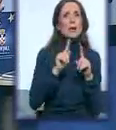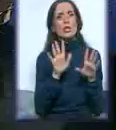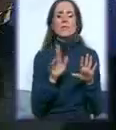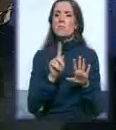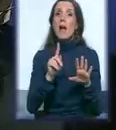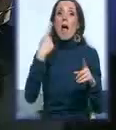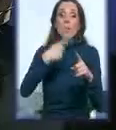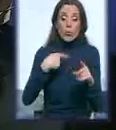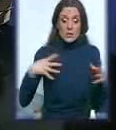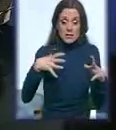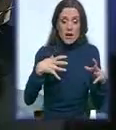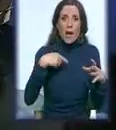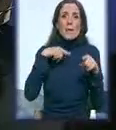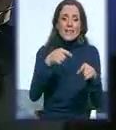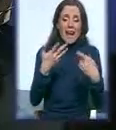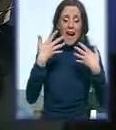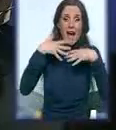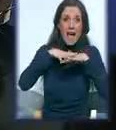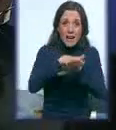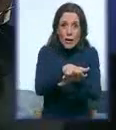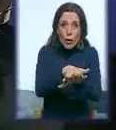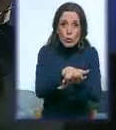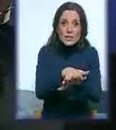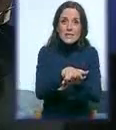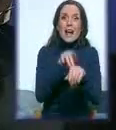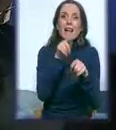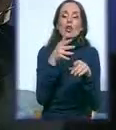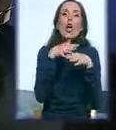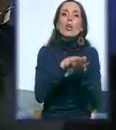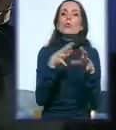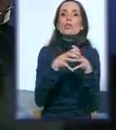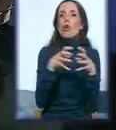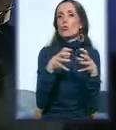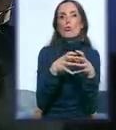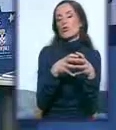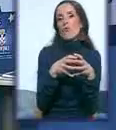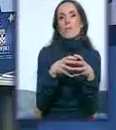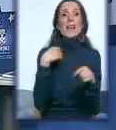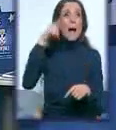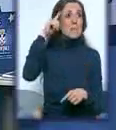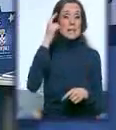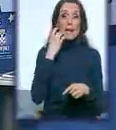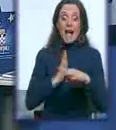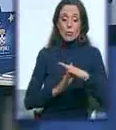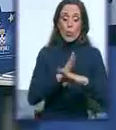odavno, ona jeste tu u zakonu, ali to inkluzivno društvo prevazišli. Mislim da je Studio B, ako uđete u zgradu, počeši od same zgrade,